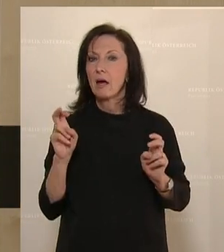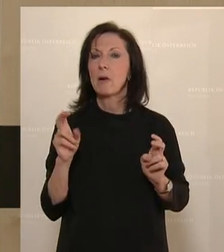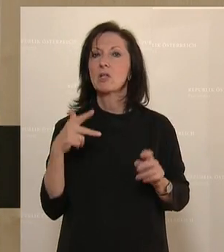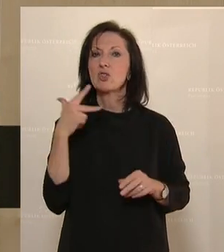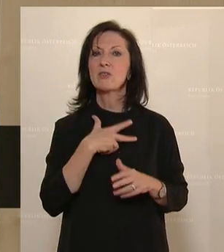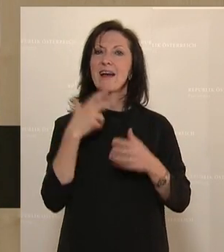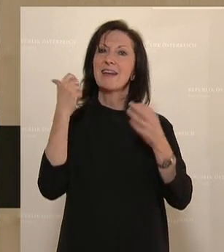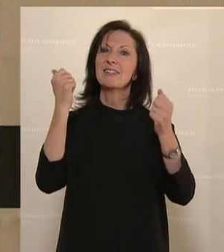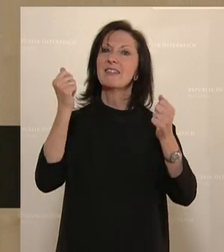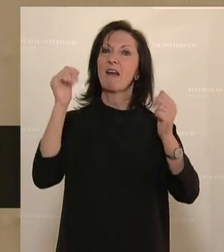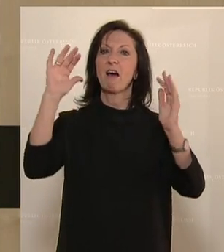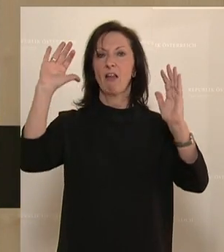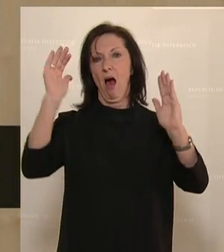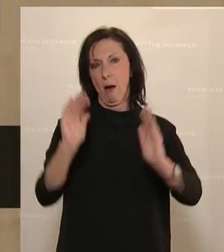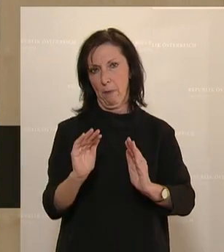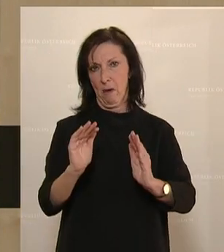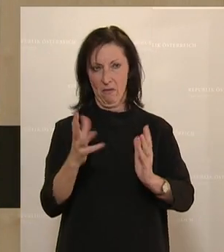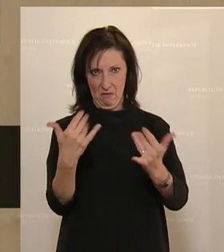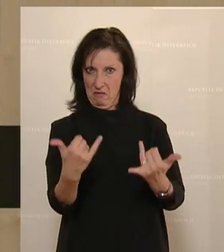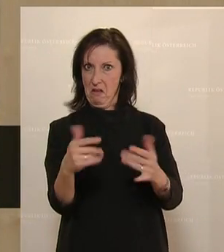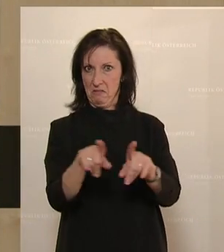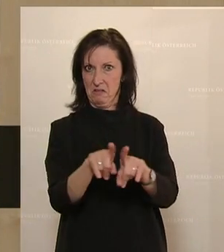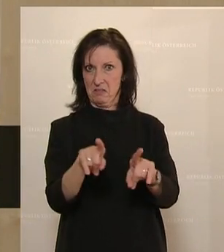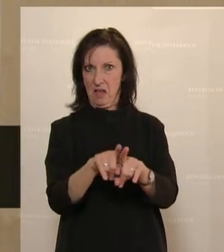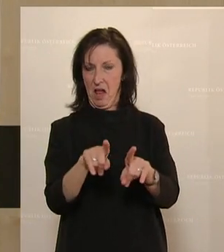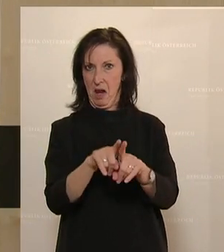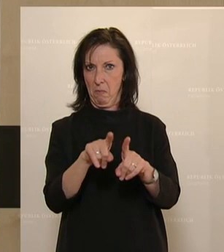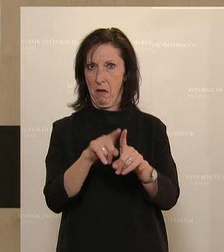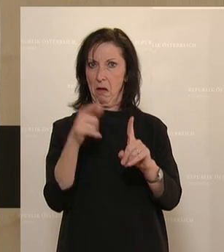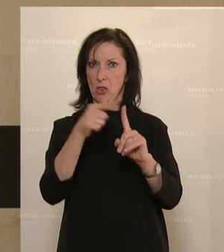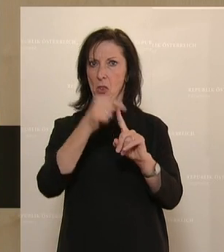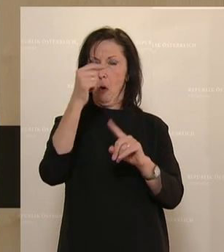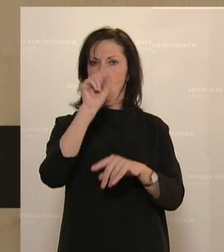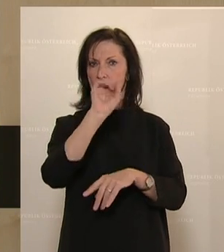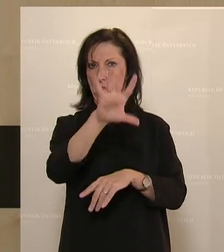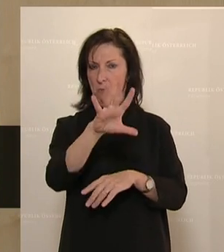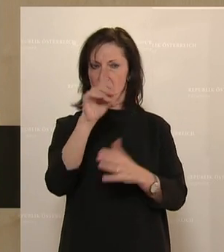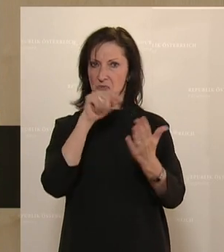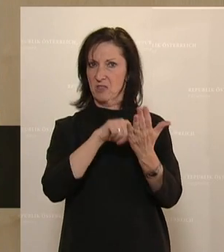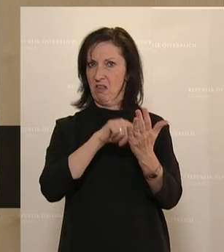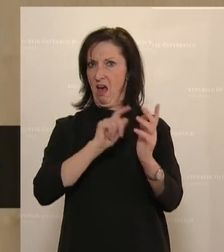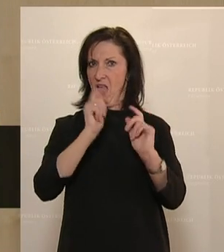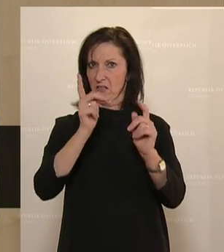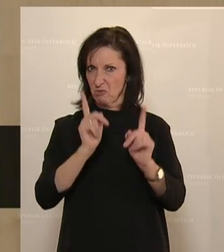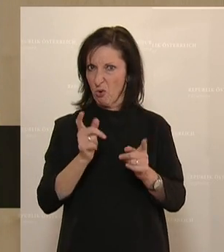Absicherung in Österreich geht. So auch diesen Antrag in Top 15. Mit dem soll die